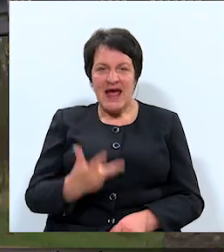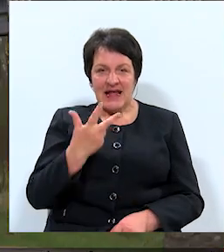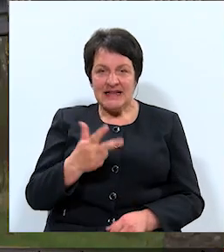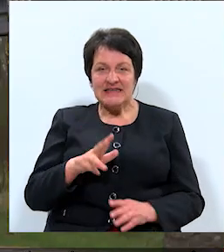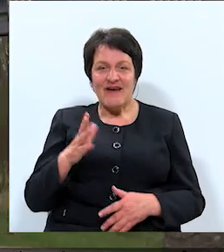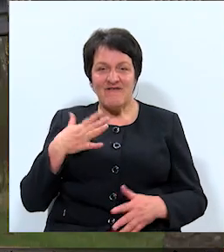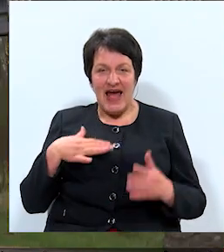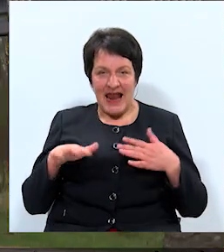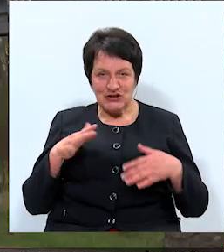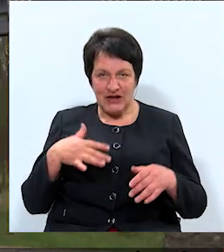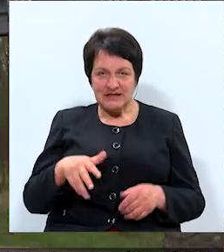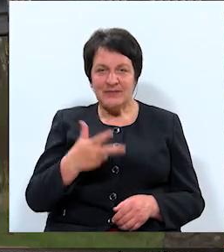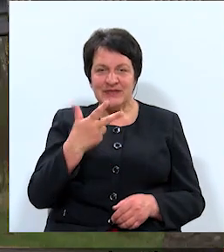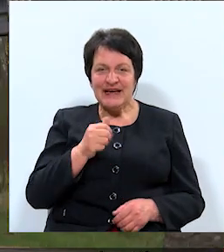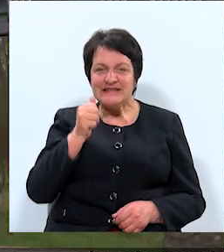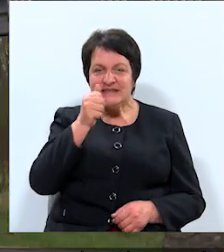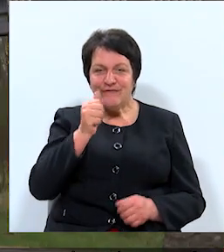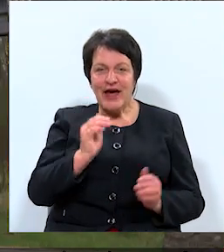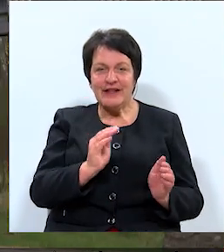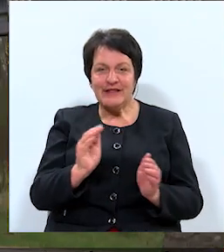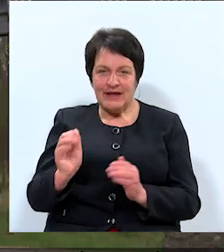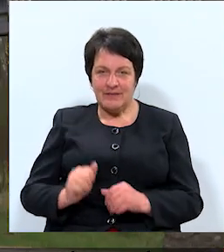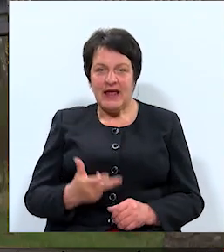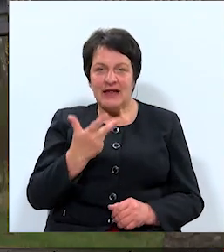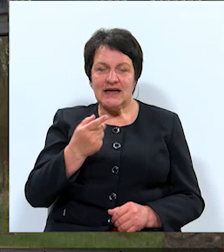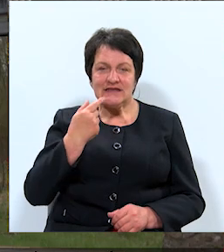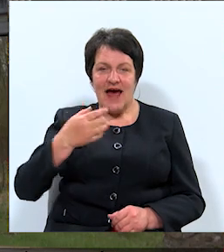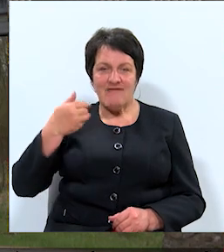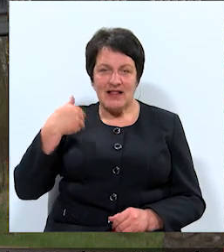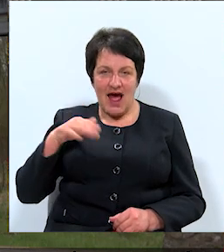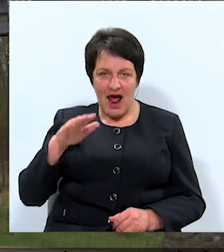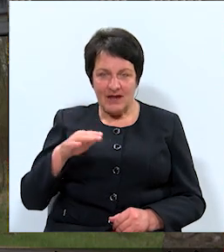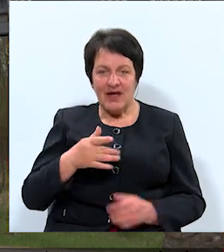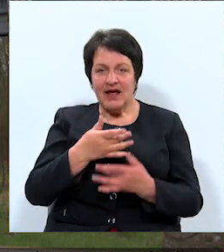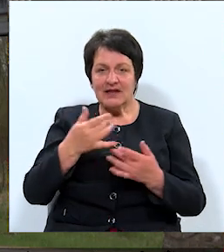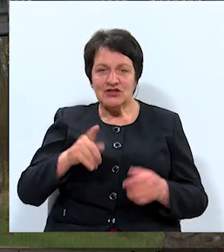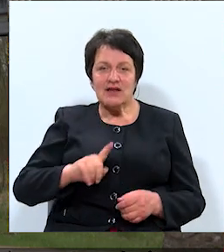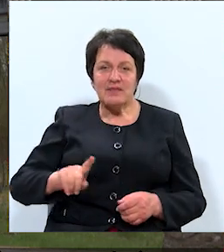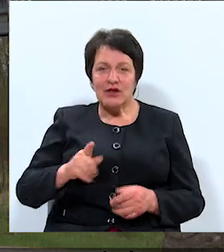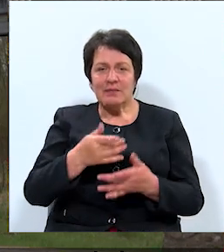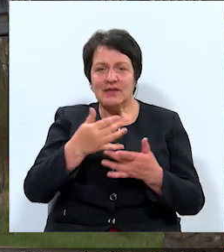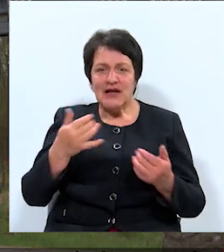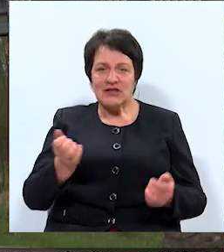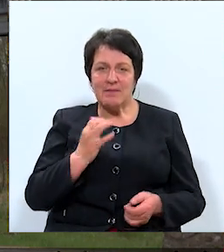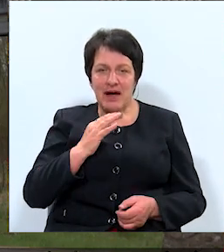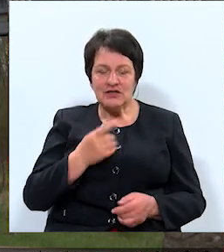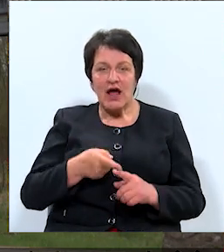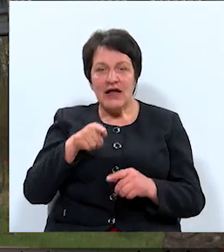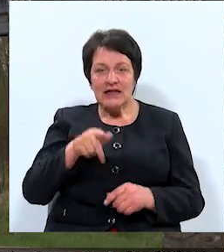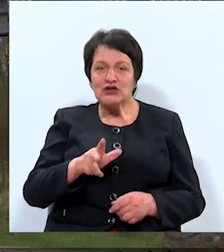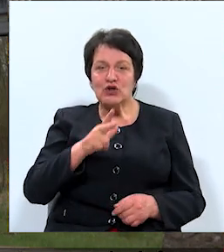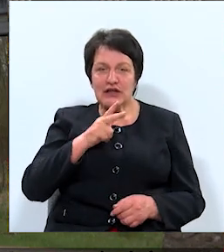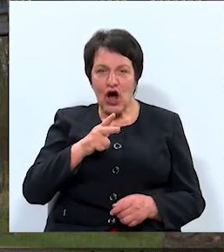vēlēšanās, trīs sivēntiņi, trīs tēva dēli – dažādām tautām dažādas pasakas. Taču